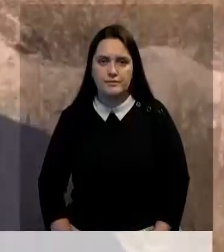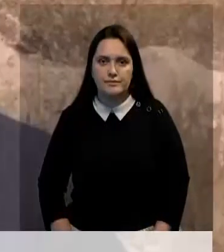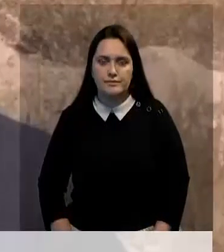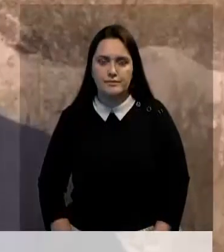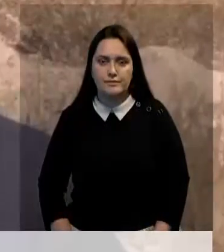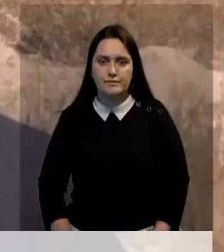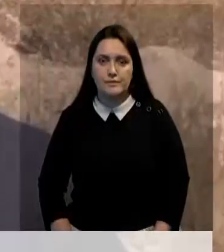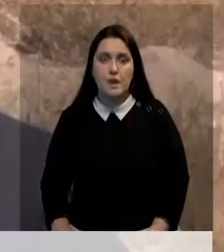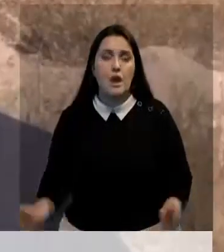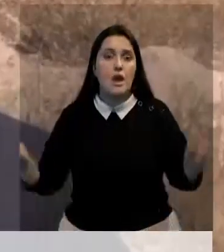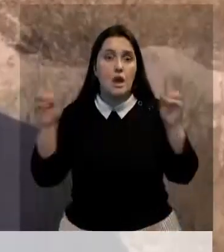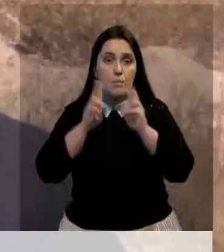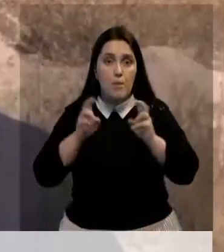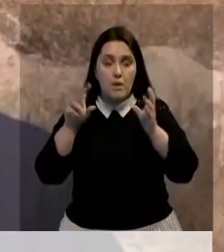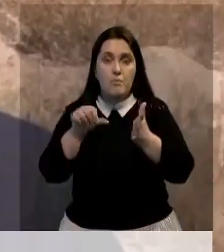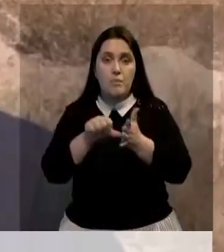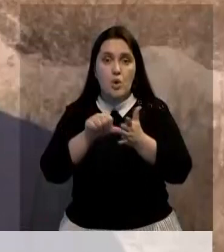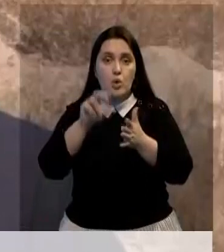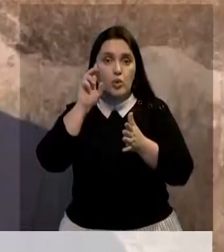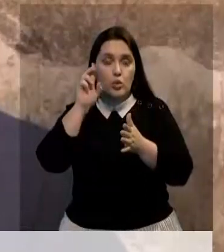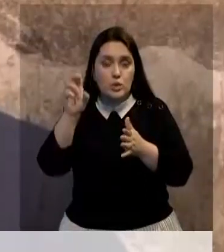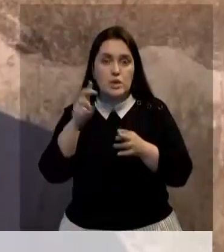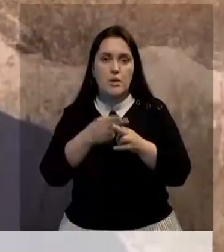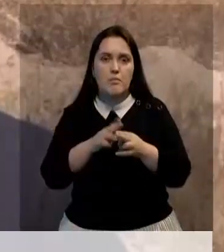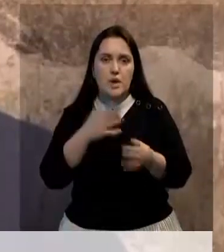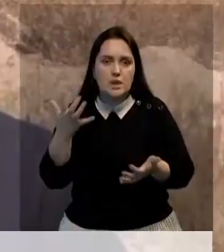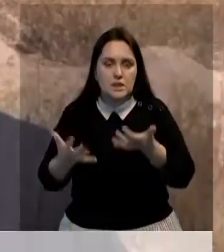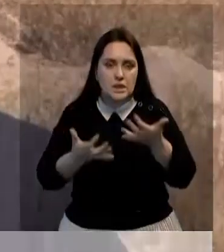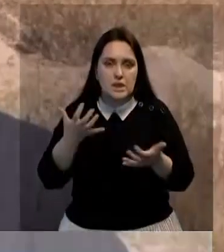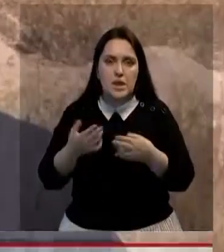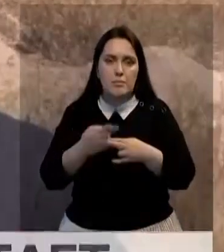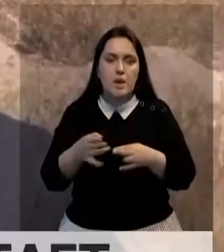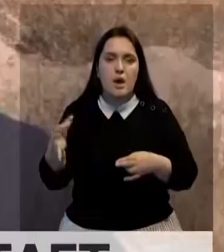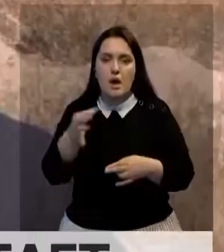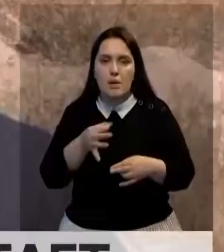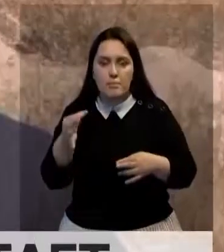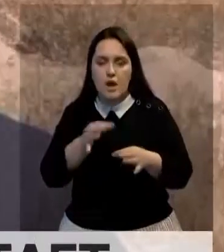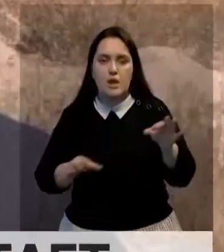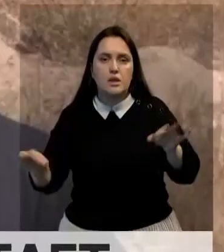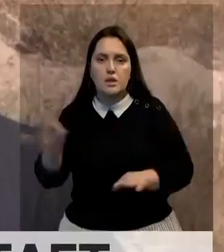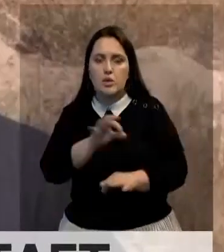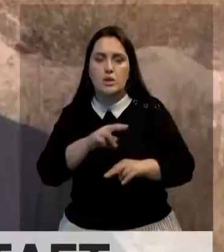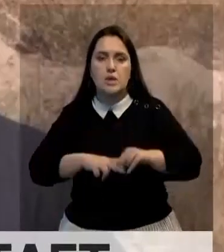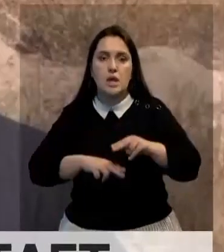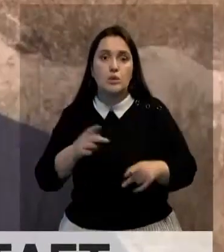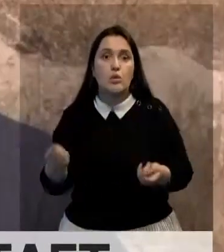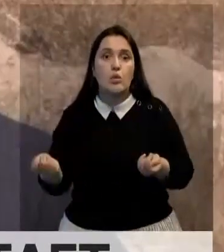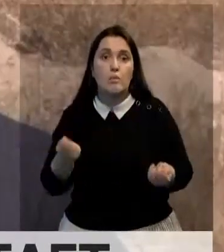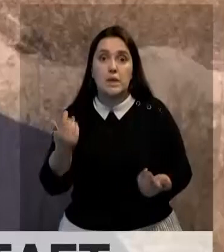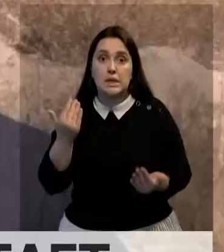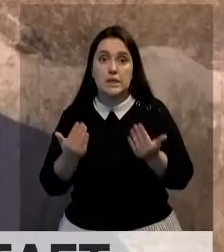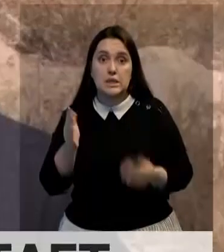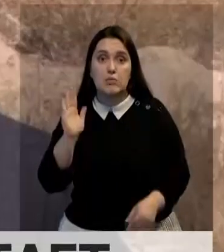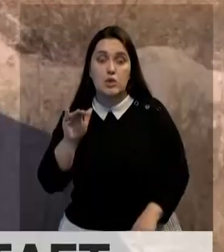Объект проверяют представители государственного аудита, исследовательского института и областного архитектурно-строительного управления. Если будет